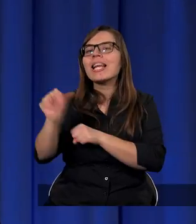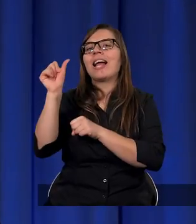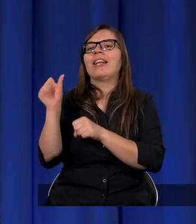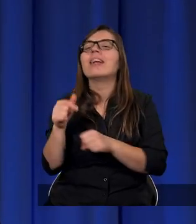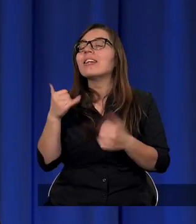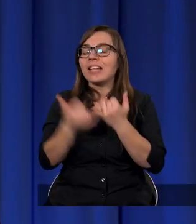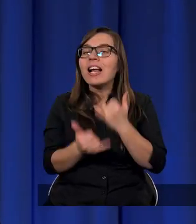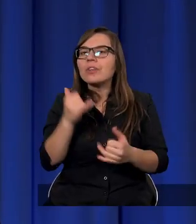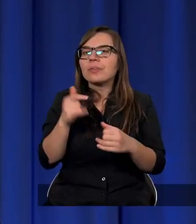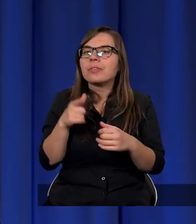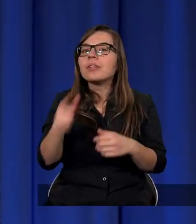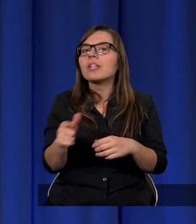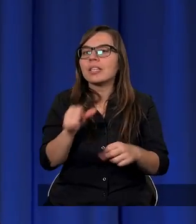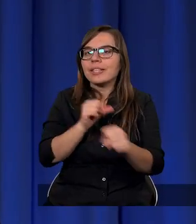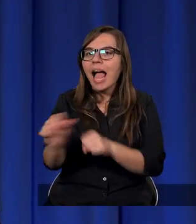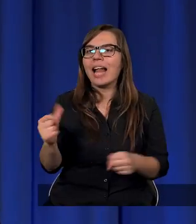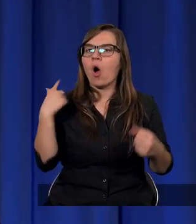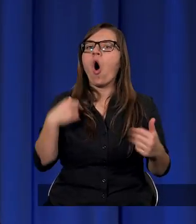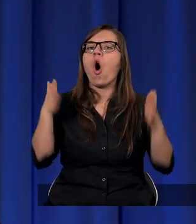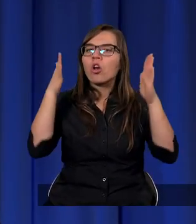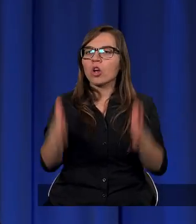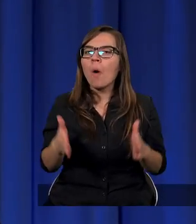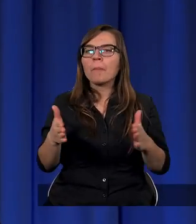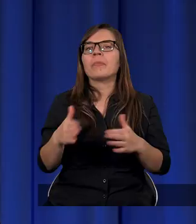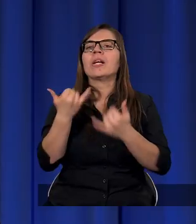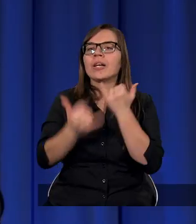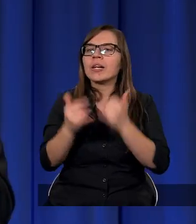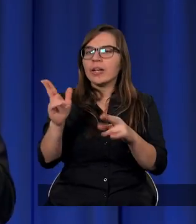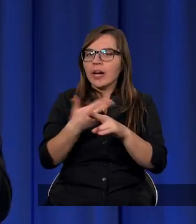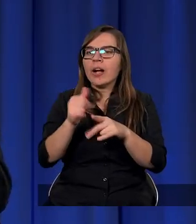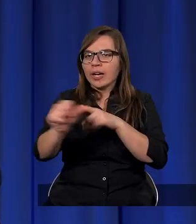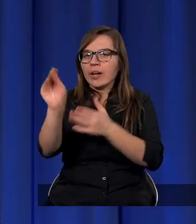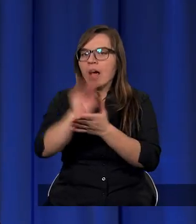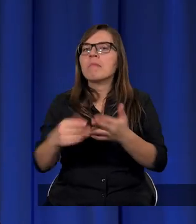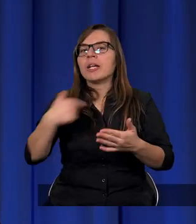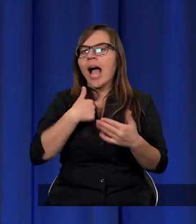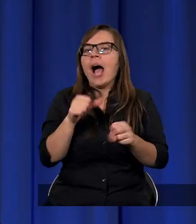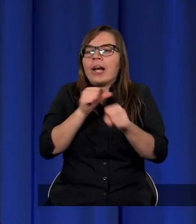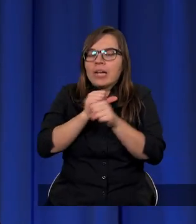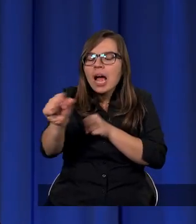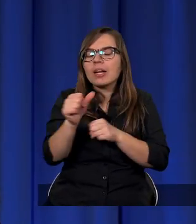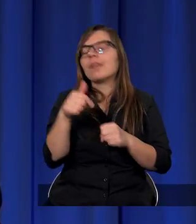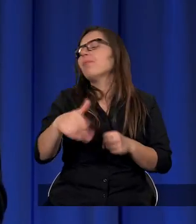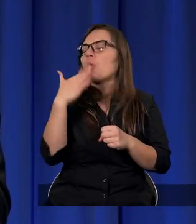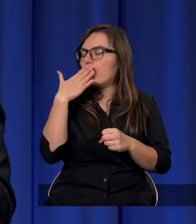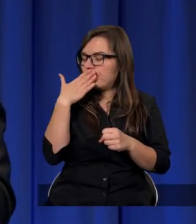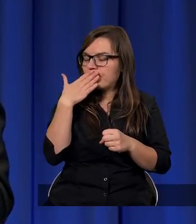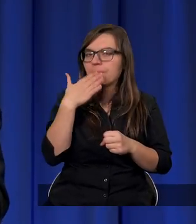kiedy jest ze sobą, kiedy jest napisane, że Jezus mówi ja jestem, to on mówi jestem